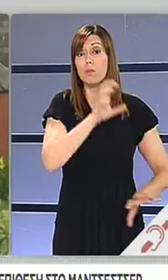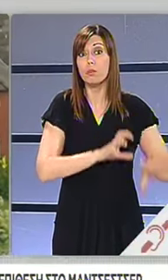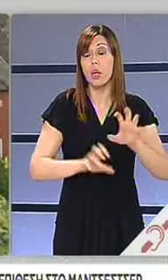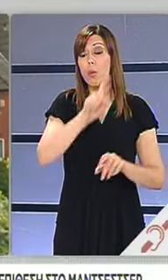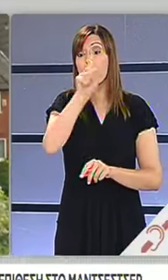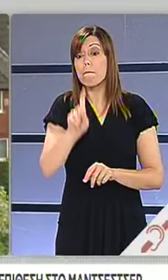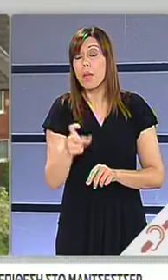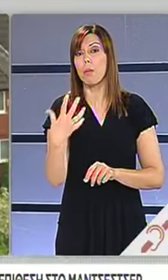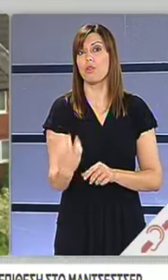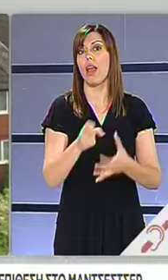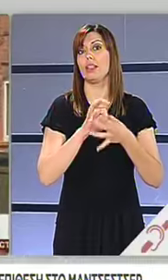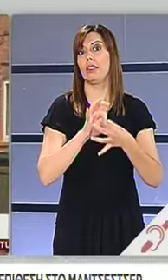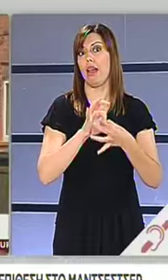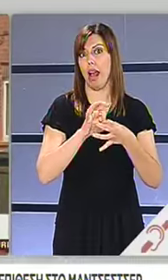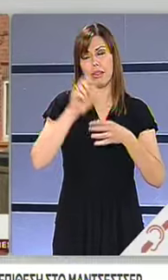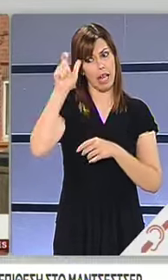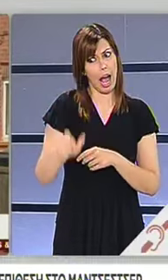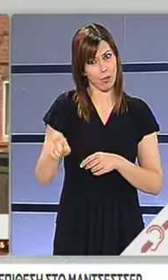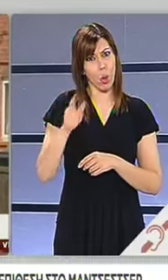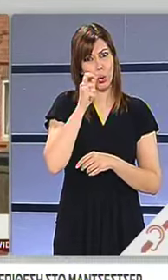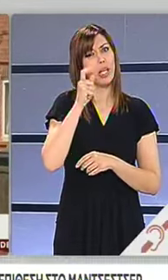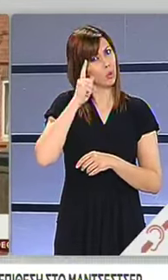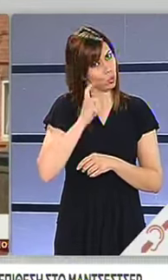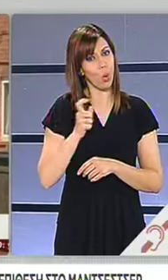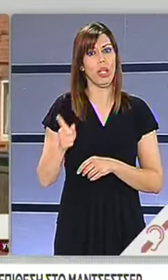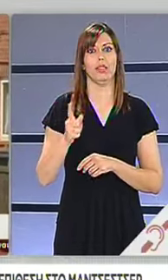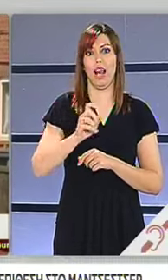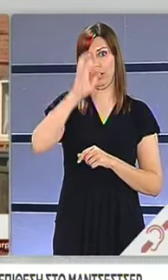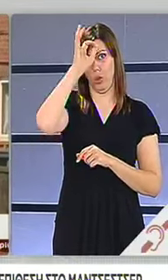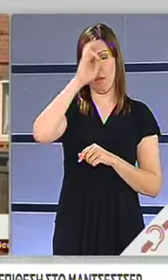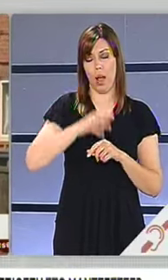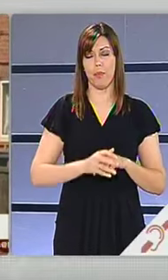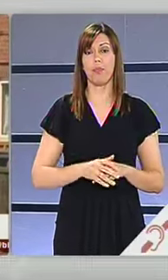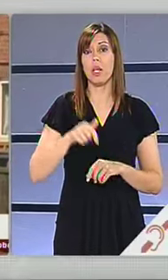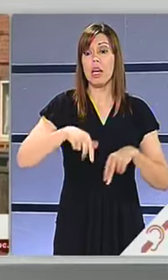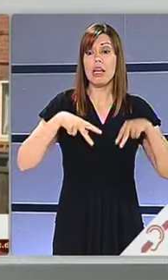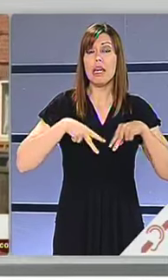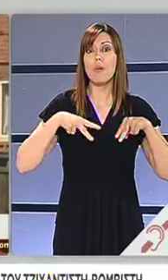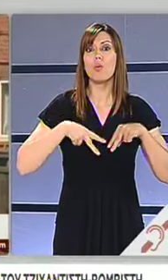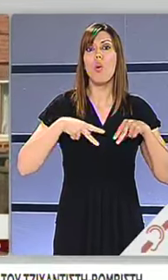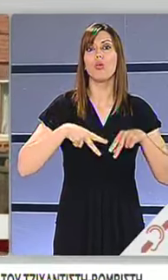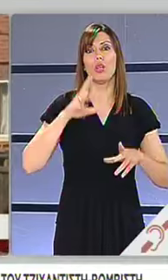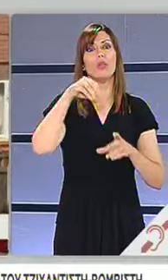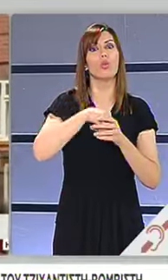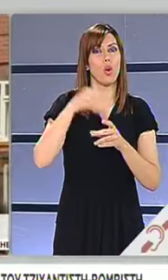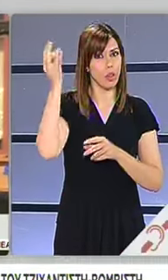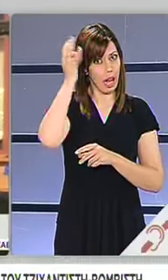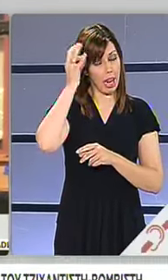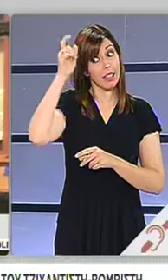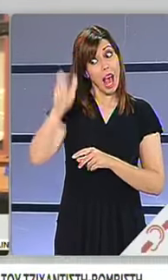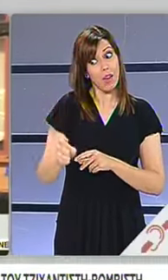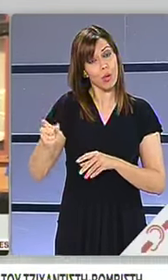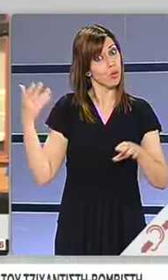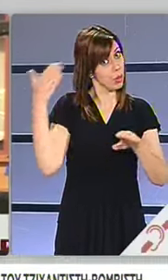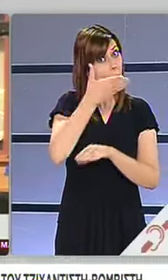Μακελάρη, ο οποίος ήταν γνωστός στις αρχές. Όπως αποκάλυψε ο Γάλλος Υπουργός Εσωτερικών, ο Αμπεντή είχε ταξιδέψει πρόσφατα στη